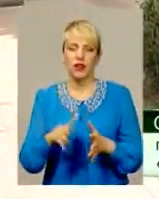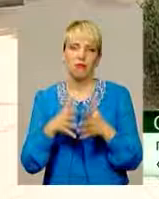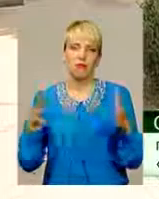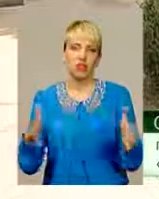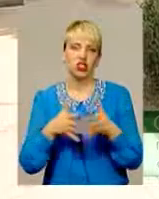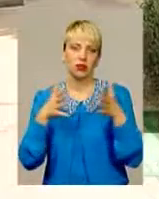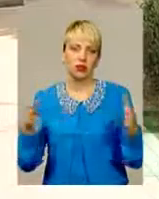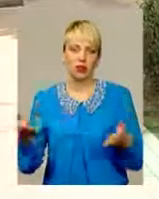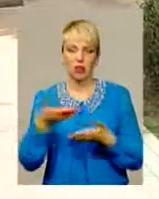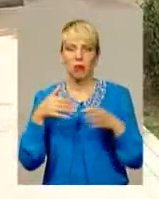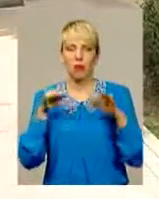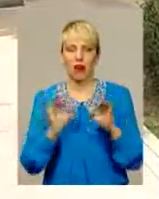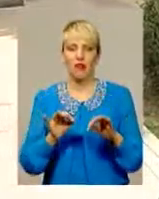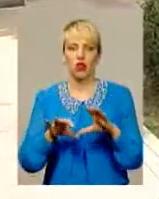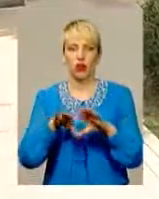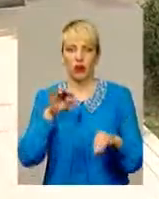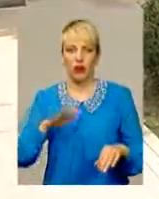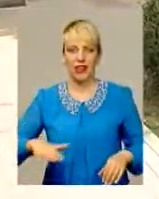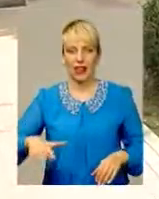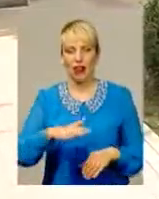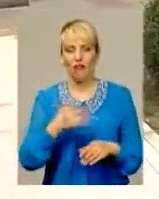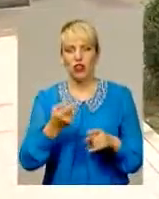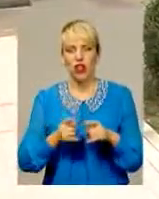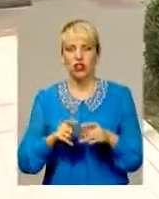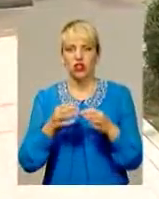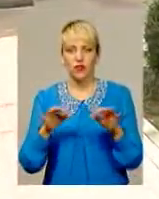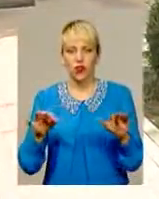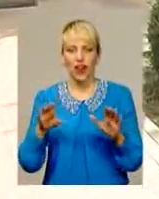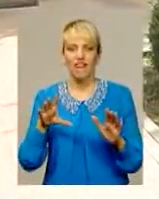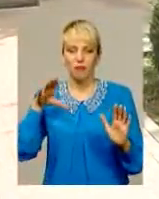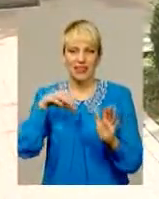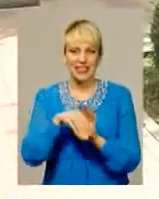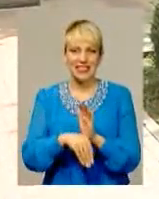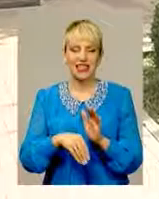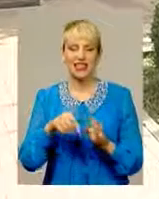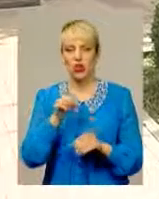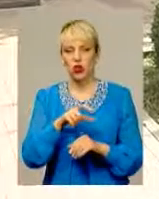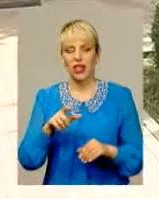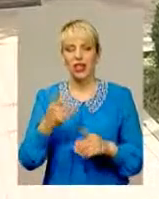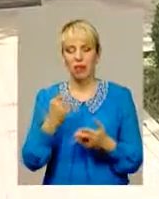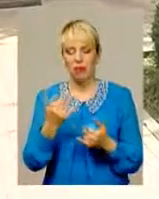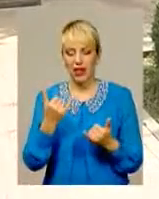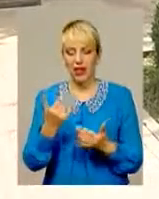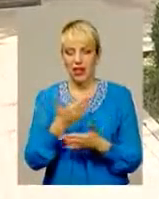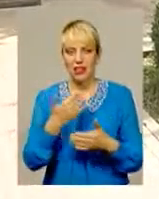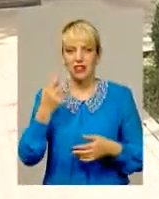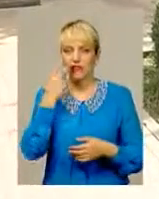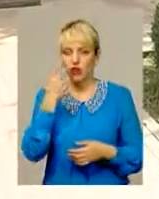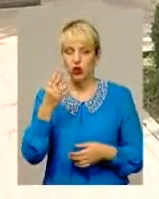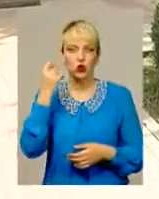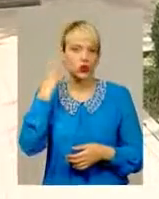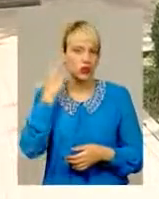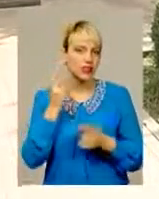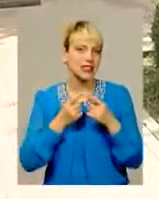і більше. Ми правильно обрали галявинку, вона дозволяє вмістити всіх людей, тому що тепер нас видно і чути здалеку. До речі, нам допоміг